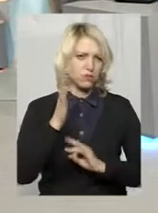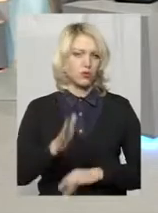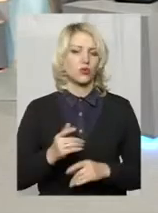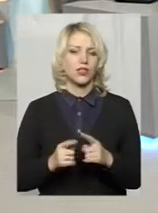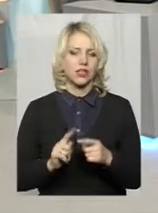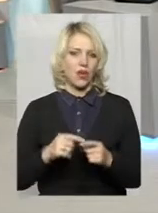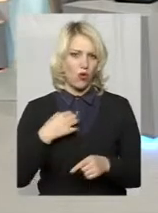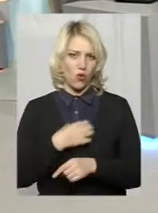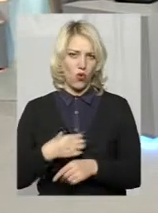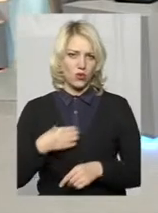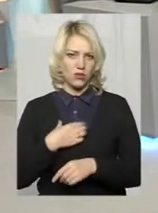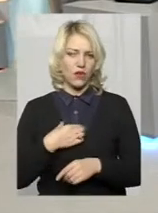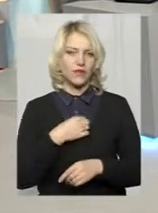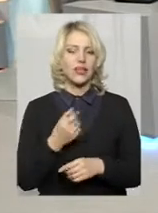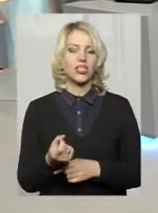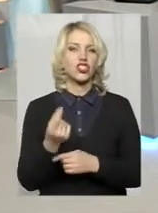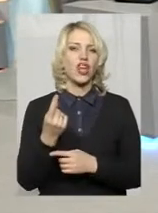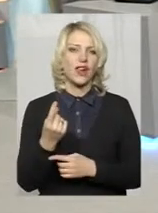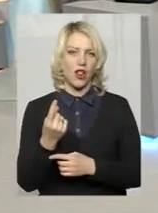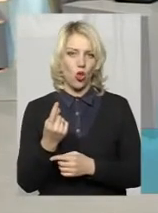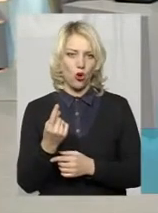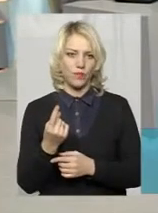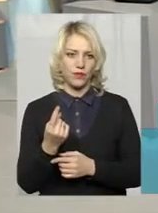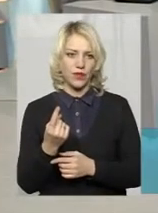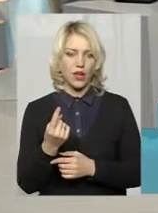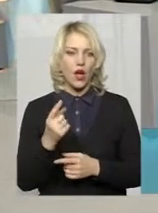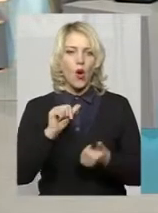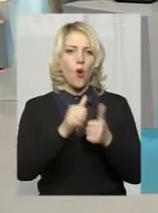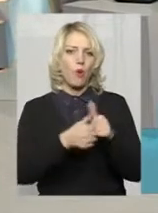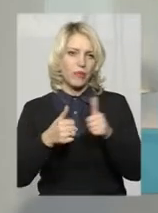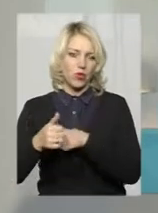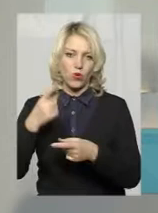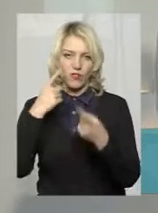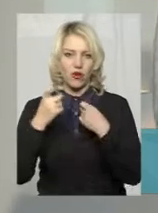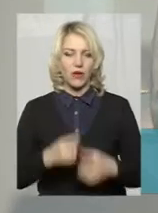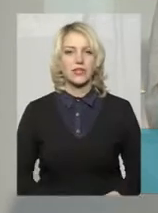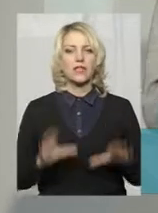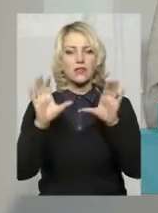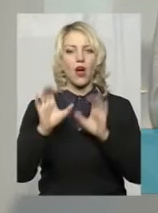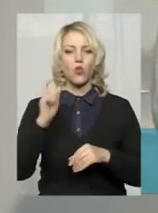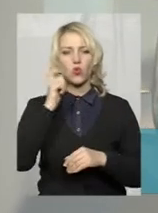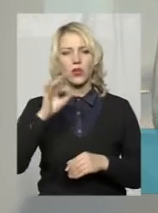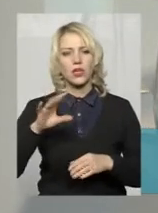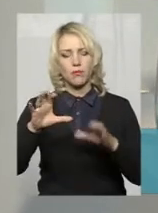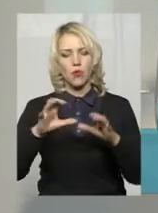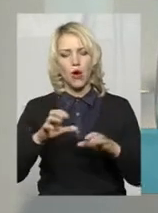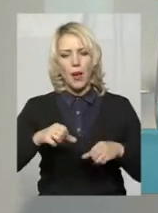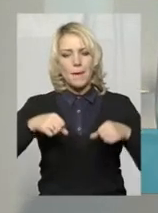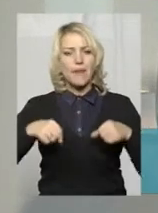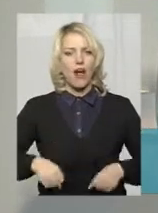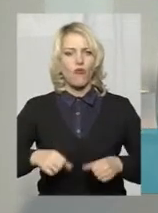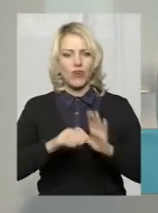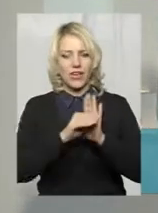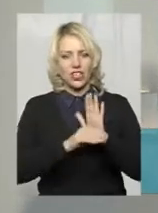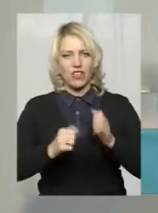основним, скажімо, джерелом обміну інформації. От в законі України про правовий режим воєнного